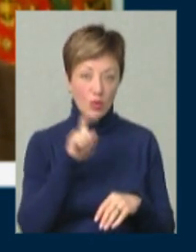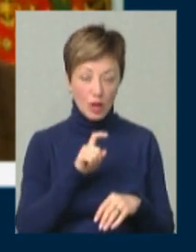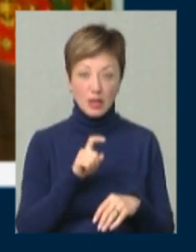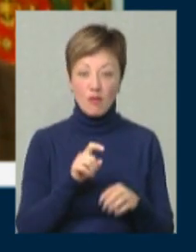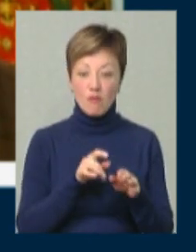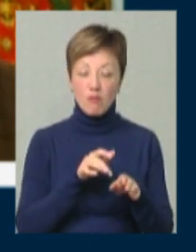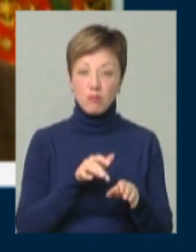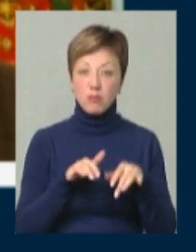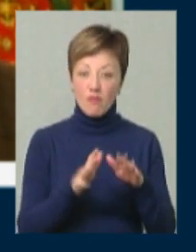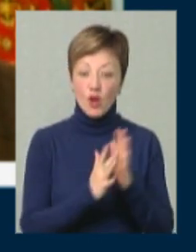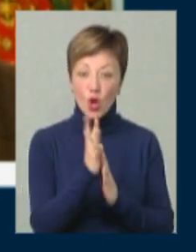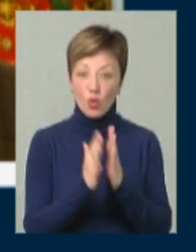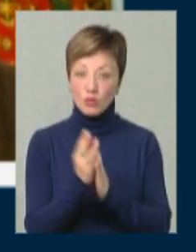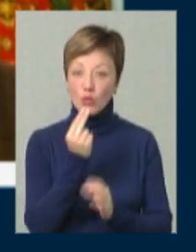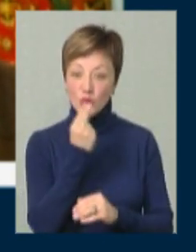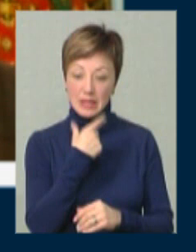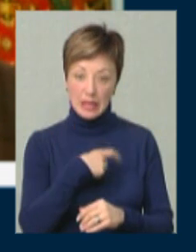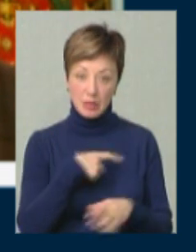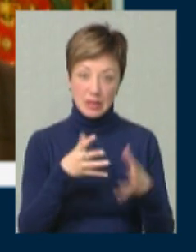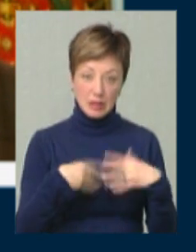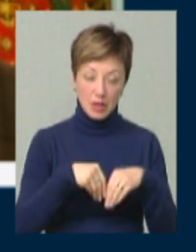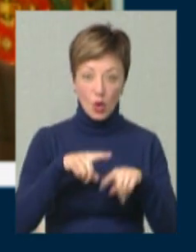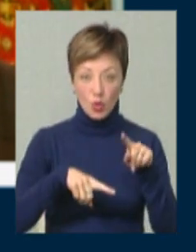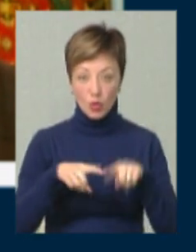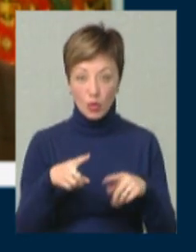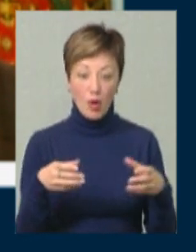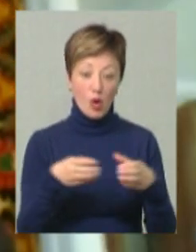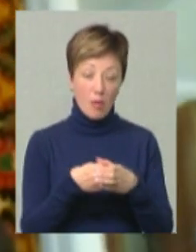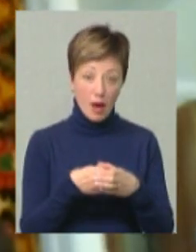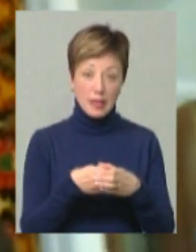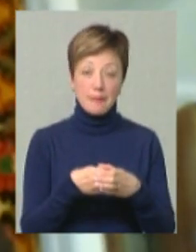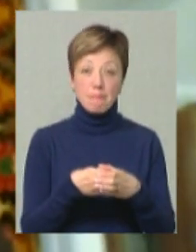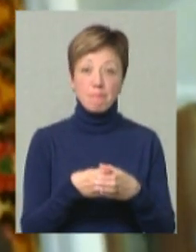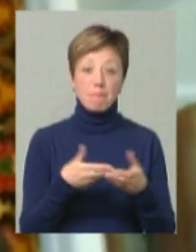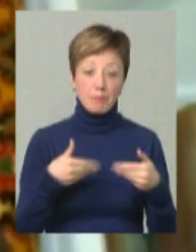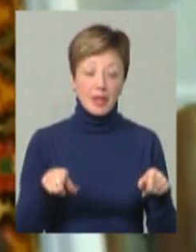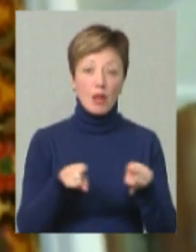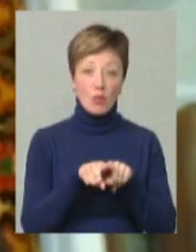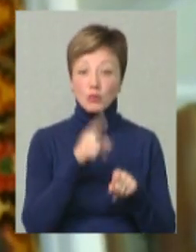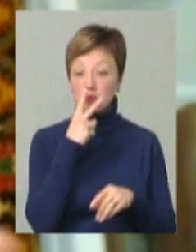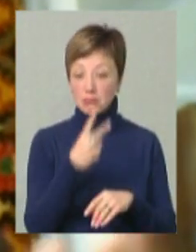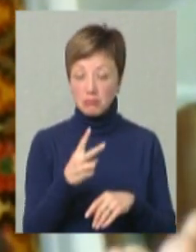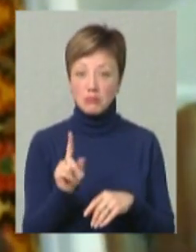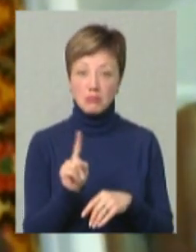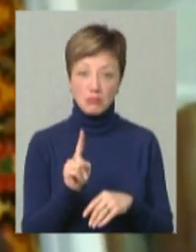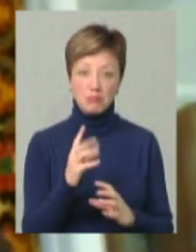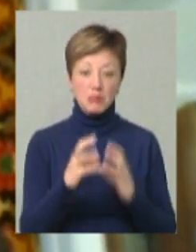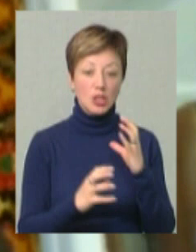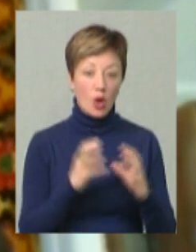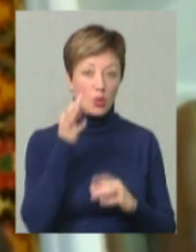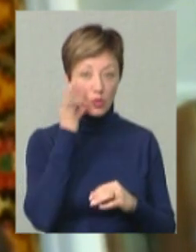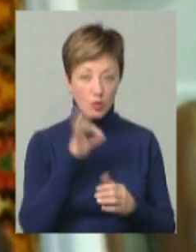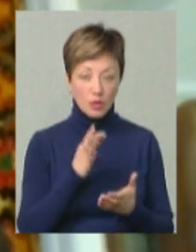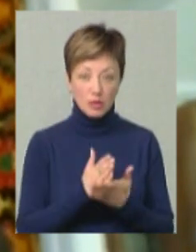вирощування продуктів для себе, своєї сім'ї, родини, громади, ми також бачили і міжнародний